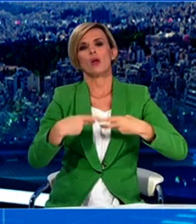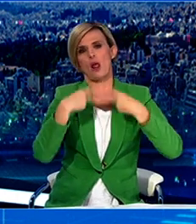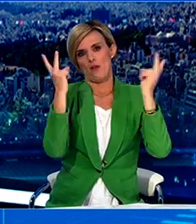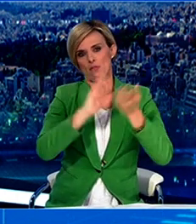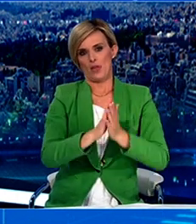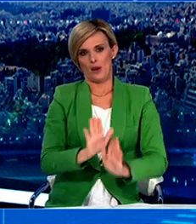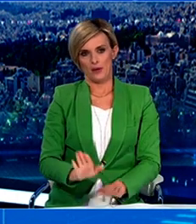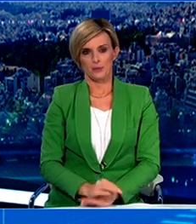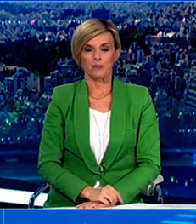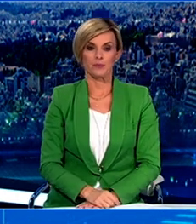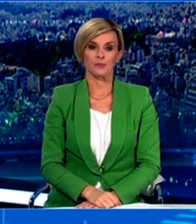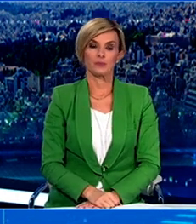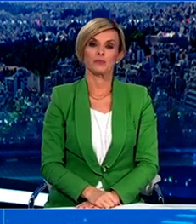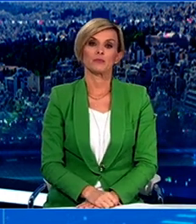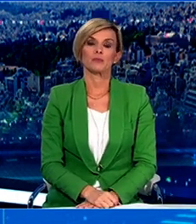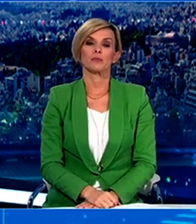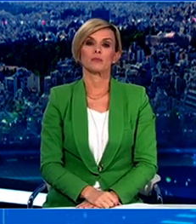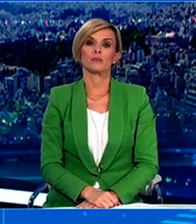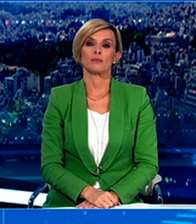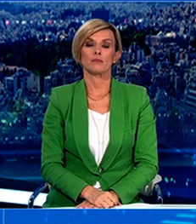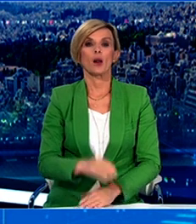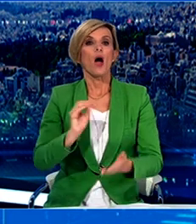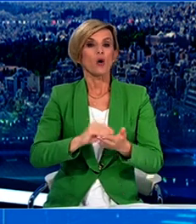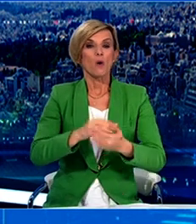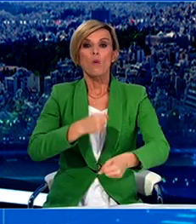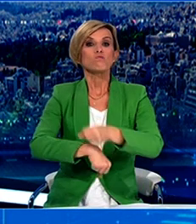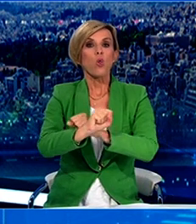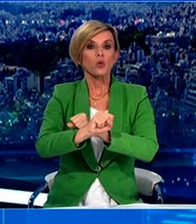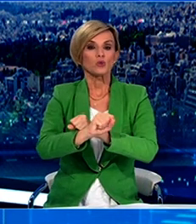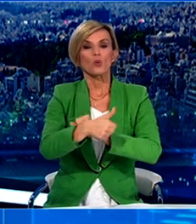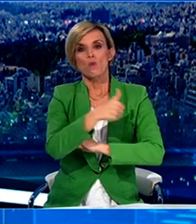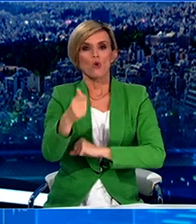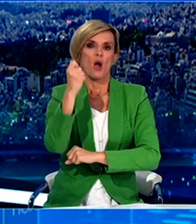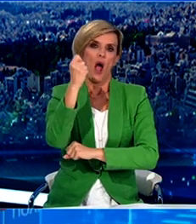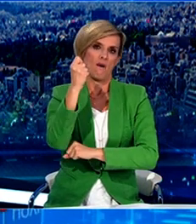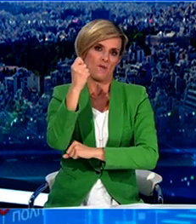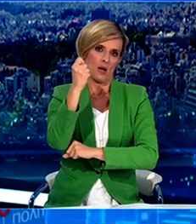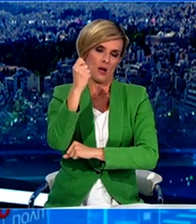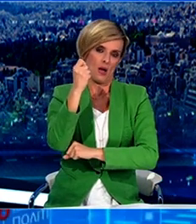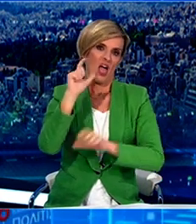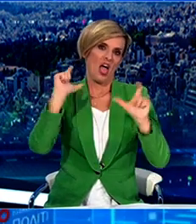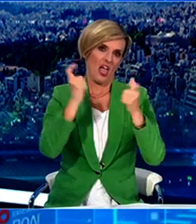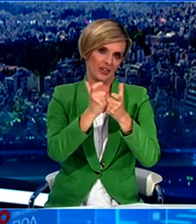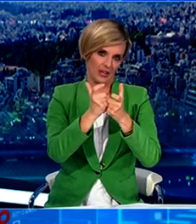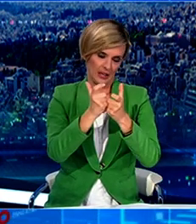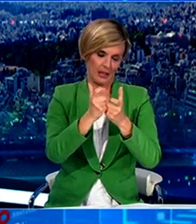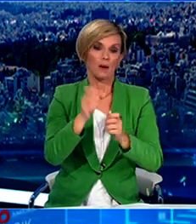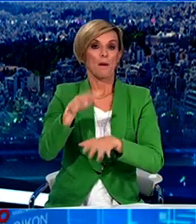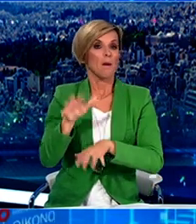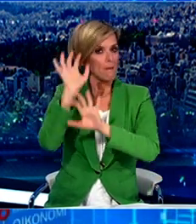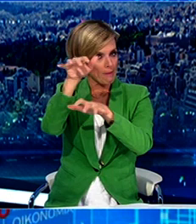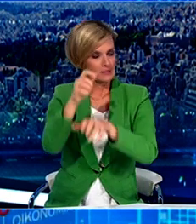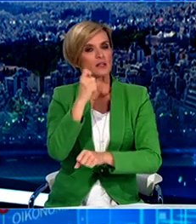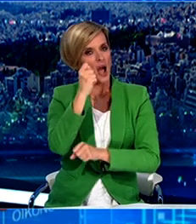Επιτρέπεται επίσης η διαξαγωγή αγώνων μόνο της ΑΕΠΕΠΕΡΟΣ, ΣΥΠΕΡΛΙΓ και της ΑΕΠΕΡΙΑΣ ΚΑΛΑΣ ΚΑΛΑΣ ΒΑΣΚΕΤΛΙΚΤΛΙΓ